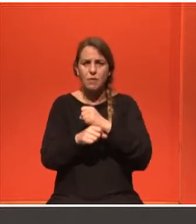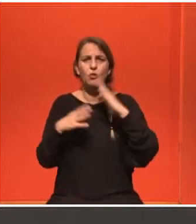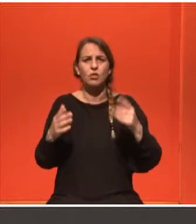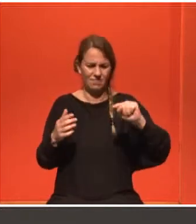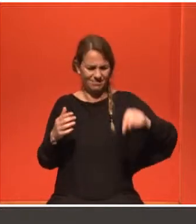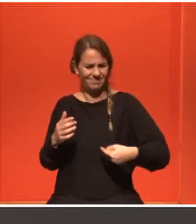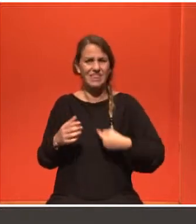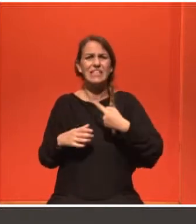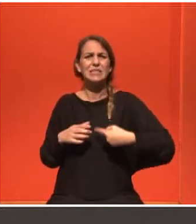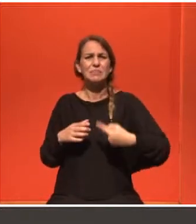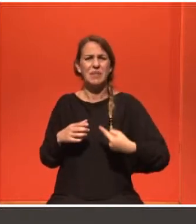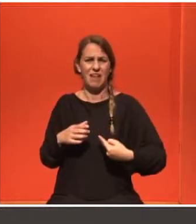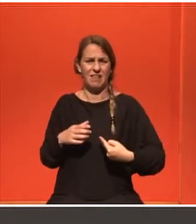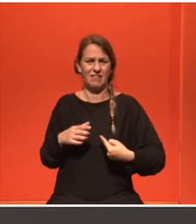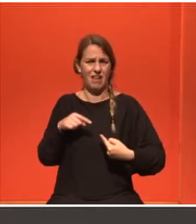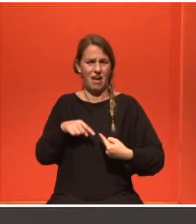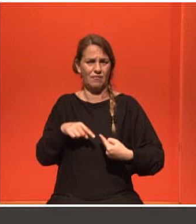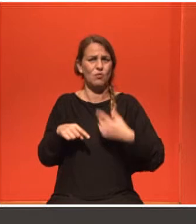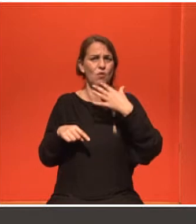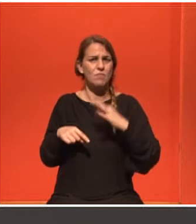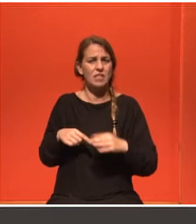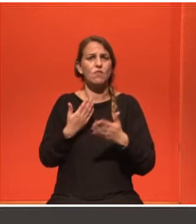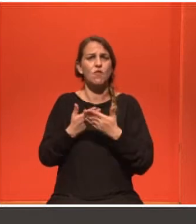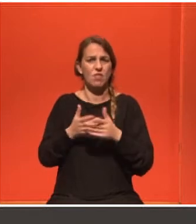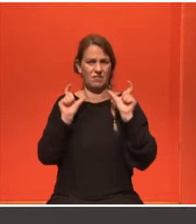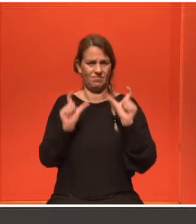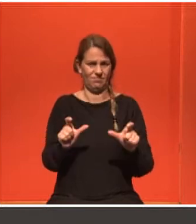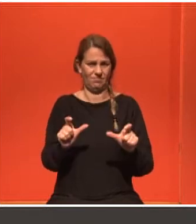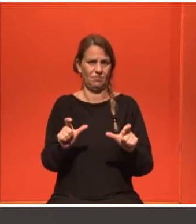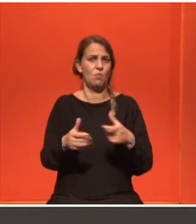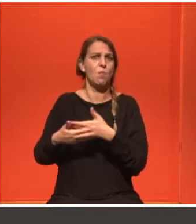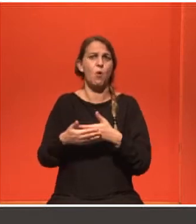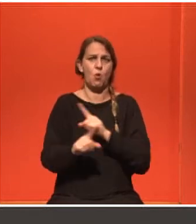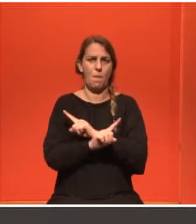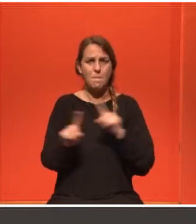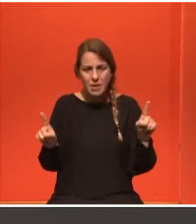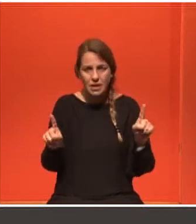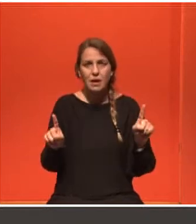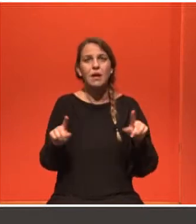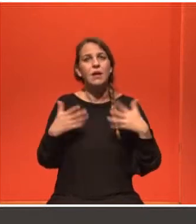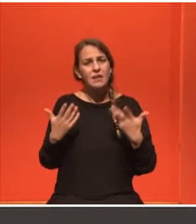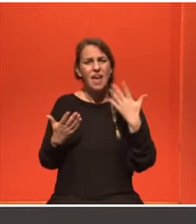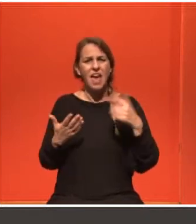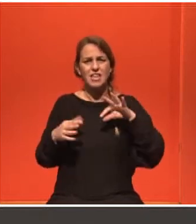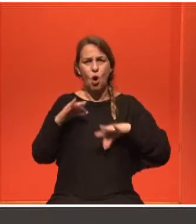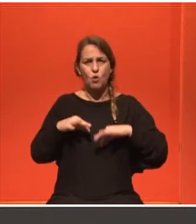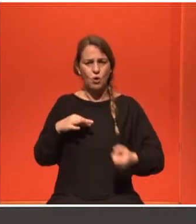ένα σπιράλ στην ουσία το οποίο παρέχει αντισύλληψη και περιέχει ένα παράγωδο της προγεστερώνις που λέγεται ενευβρογεστρέλη. Και